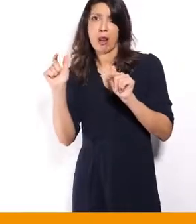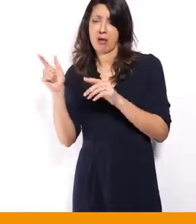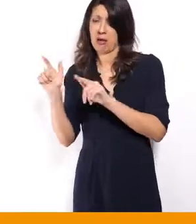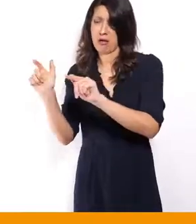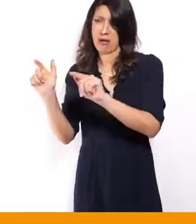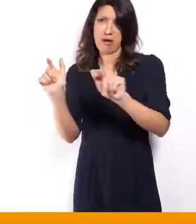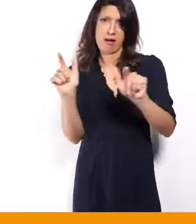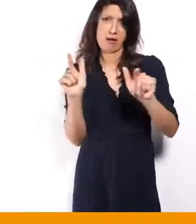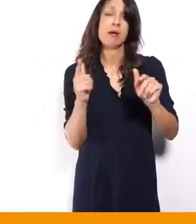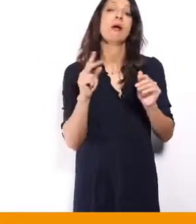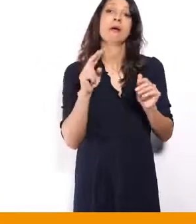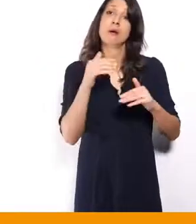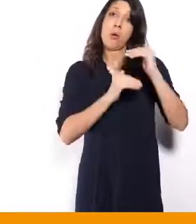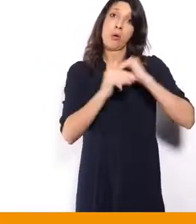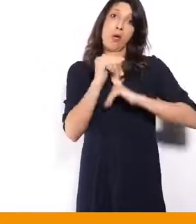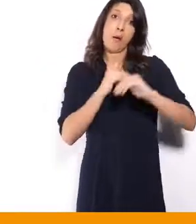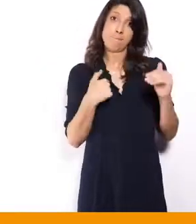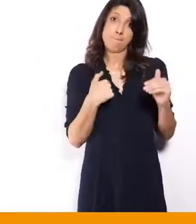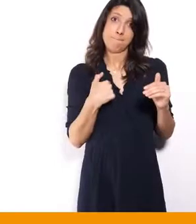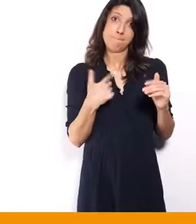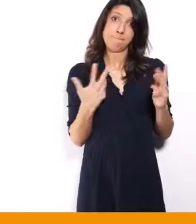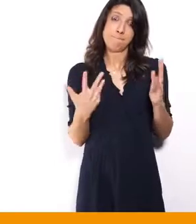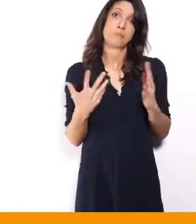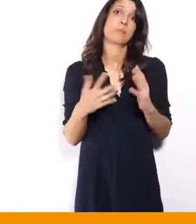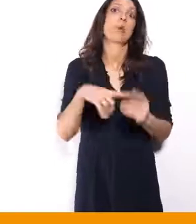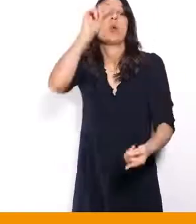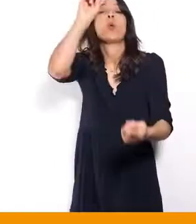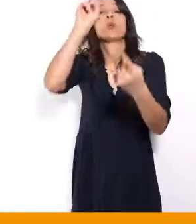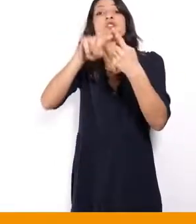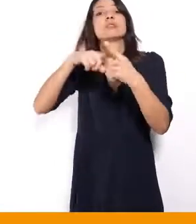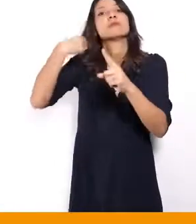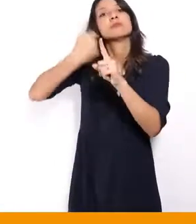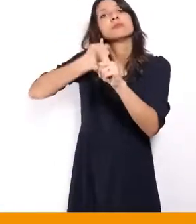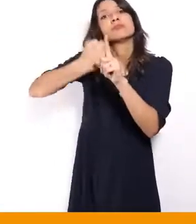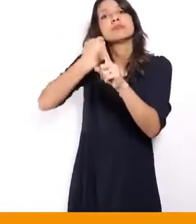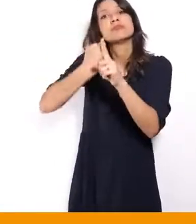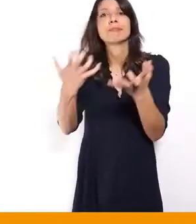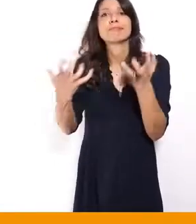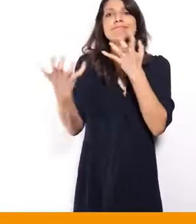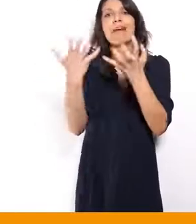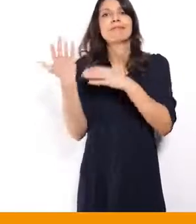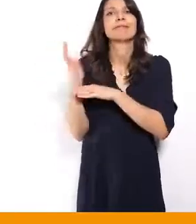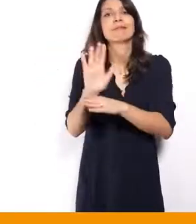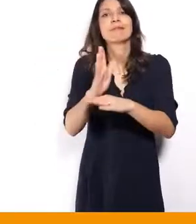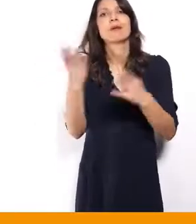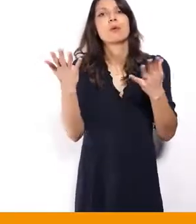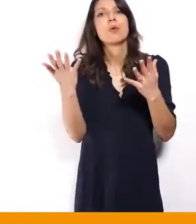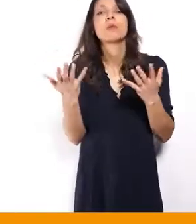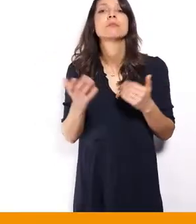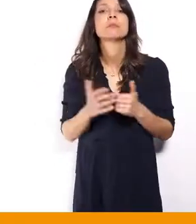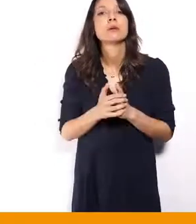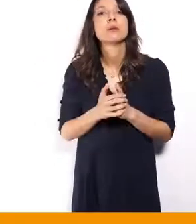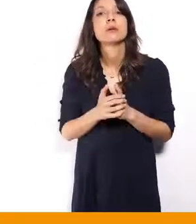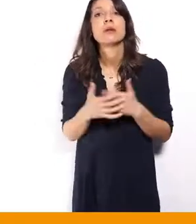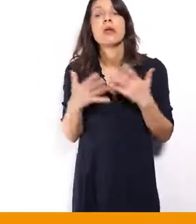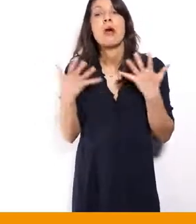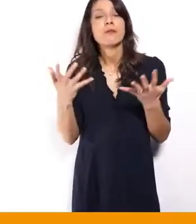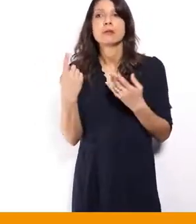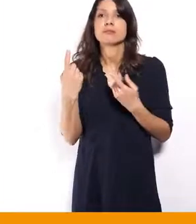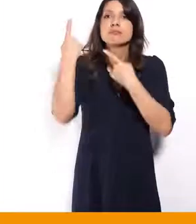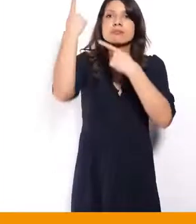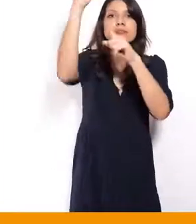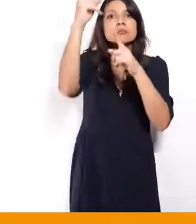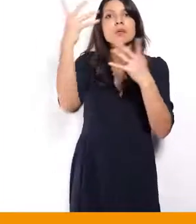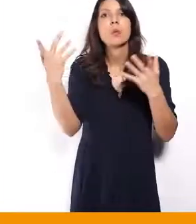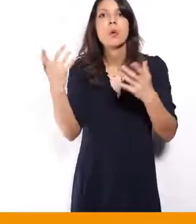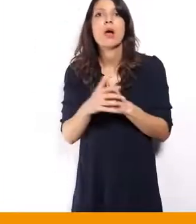programme, dans les objectifs de lutte que je veux mettre en avant, je veux aussi populariser cette revendication de la levée du